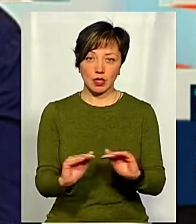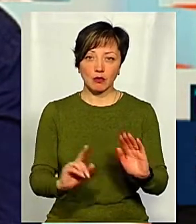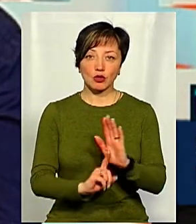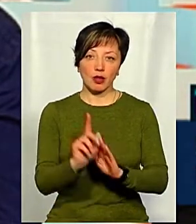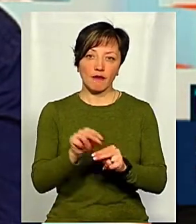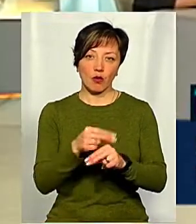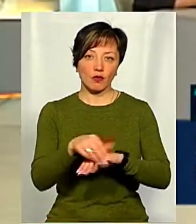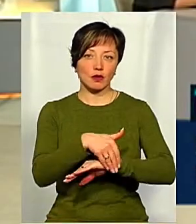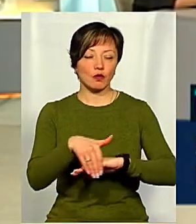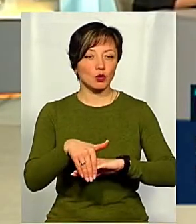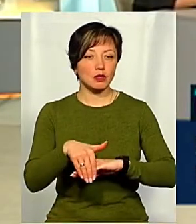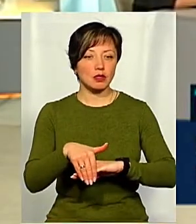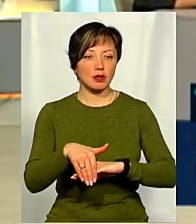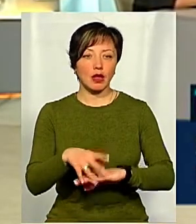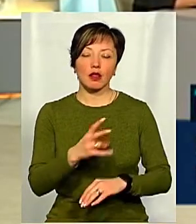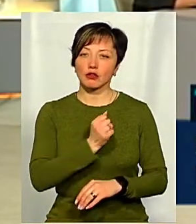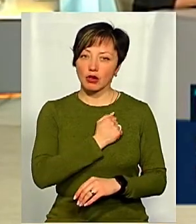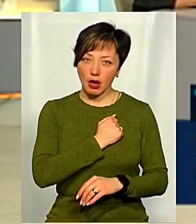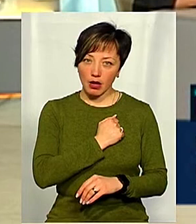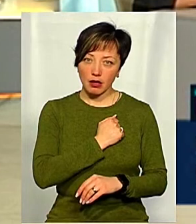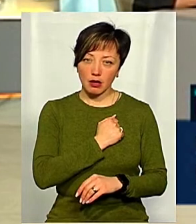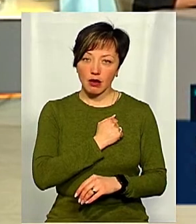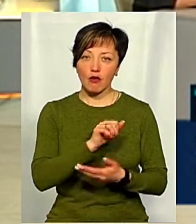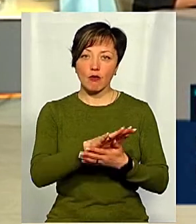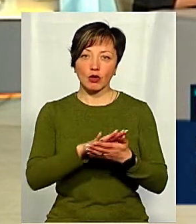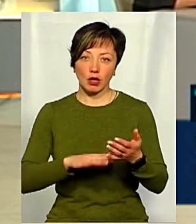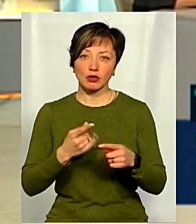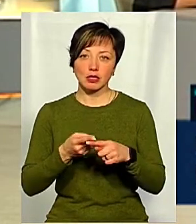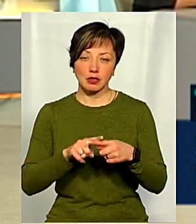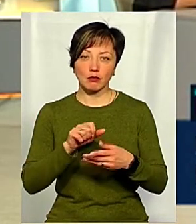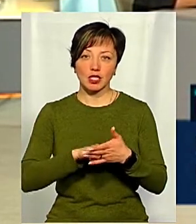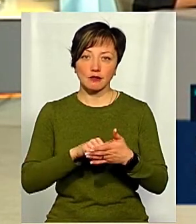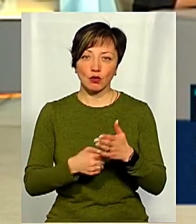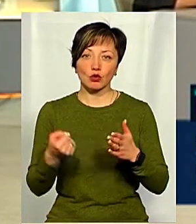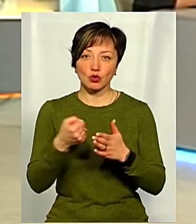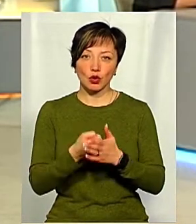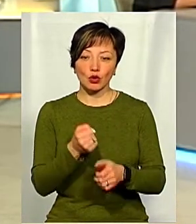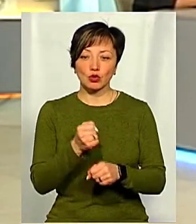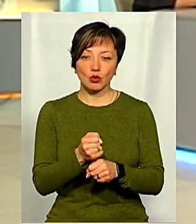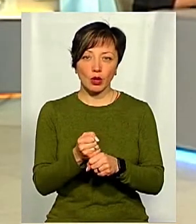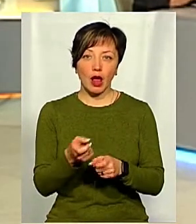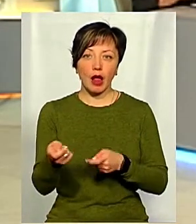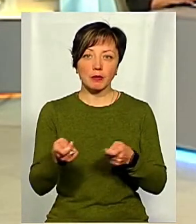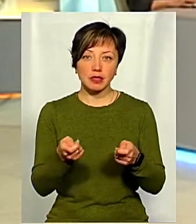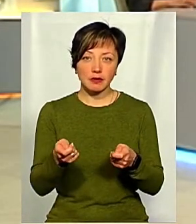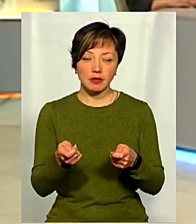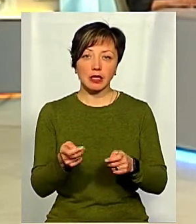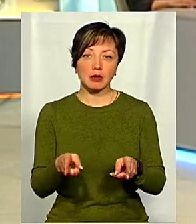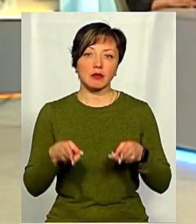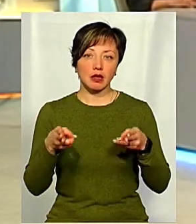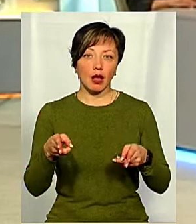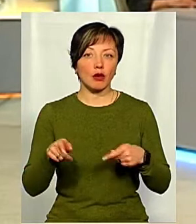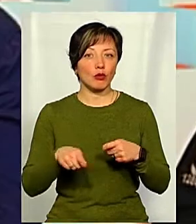їх починає виховувати вулиця. І, на жаль, в подальшому це призводить, знову ж таки, до скоєння, як адміністративних, так і